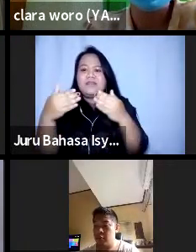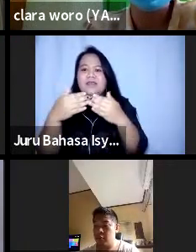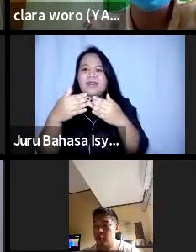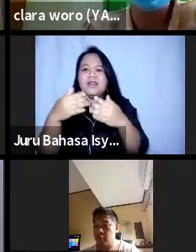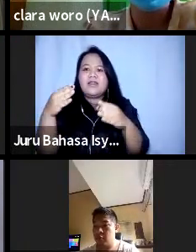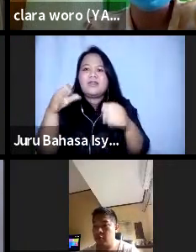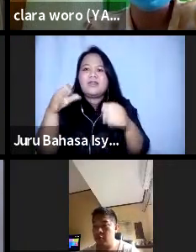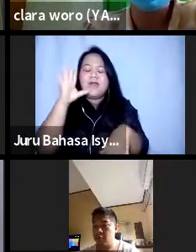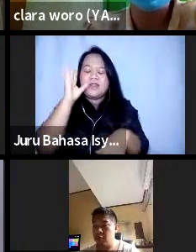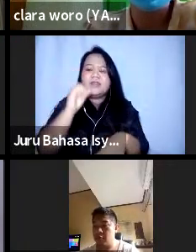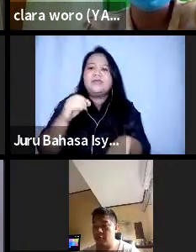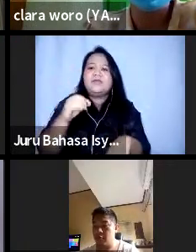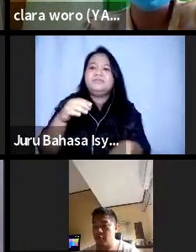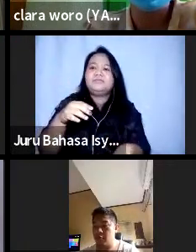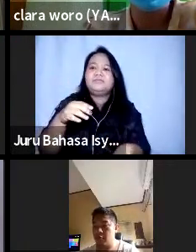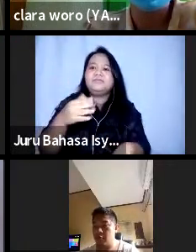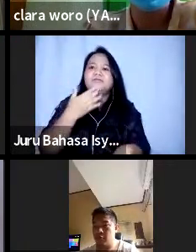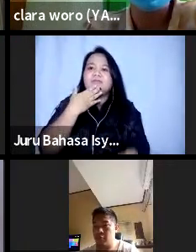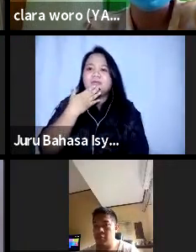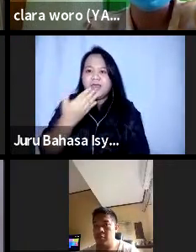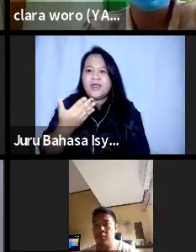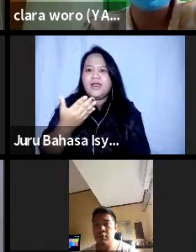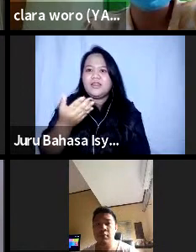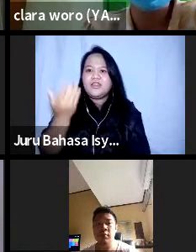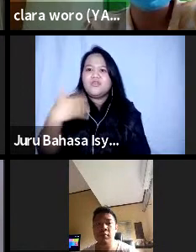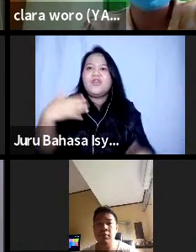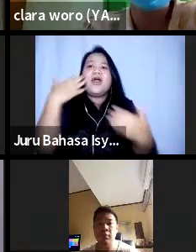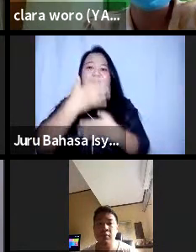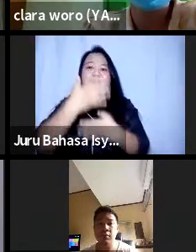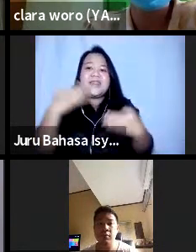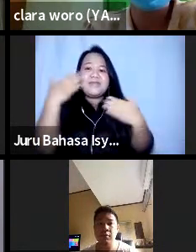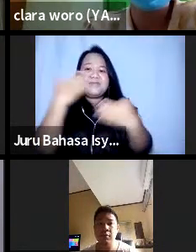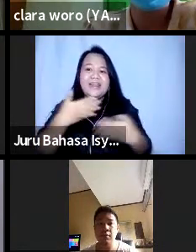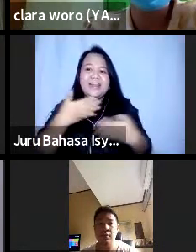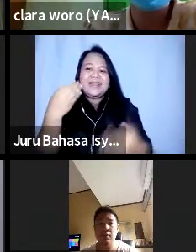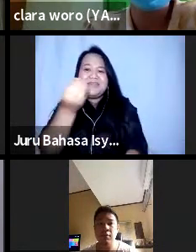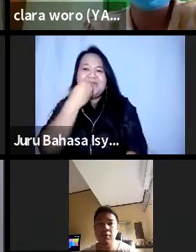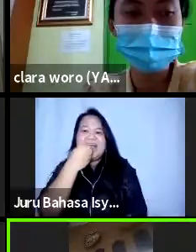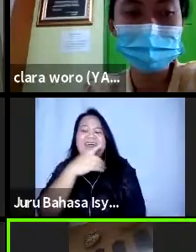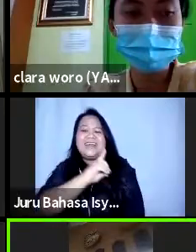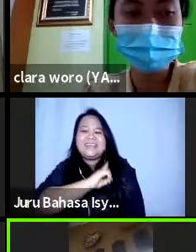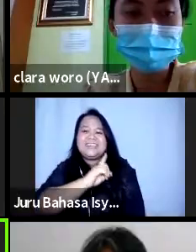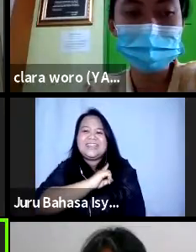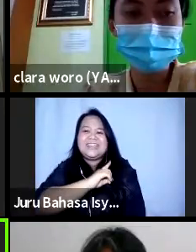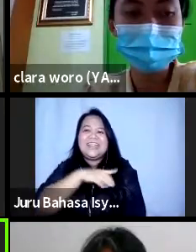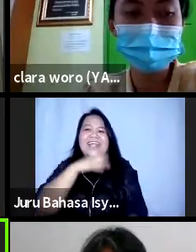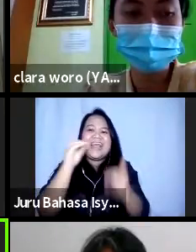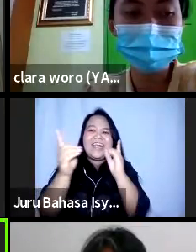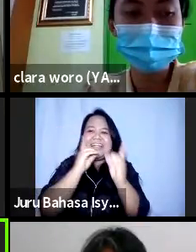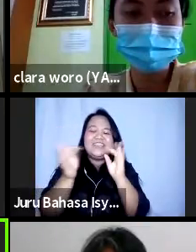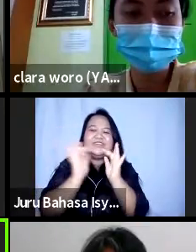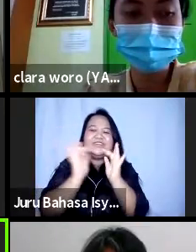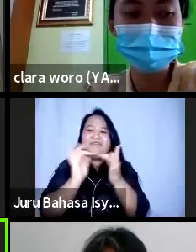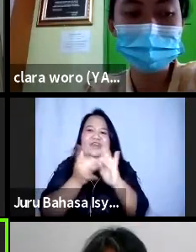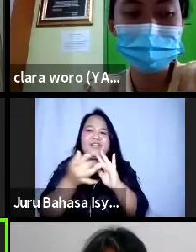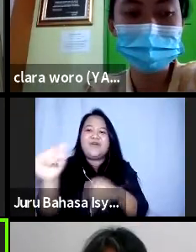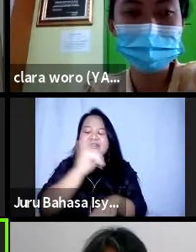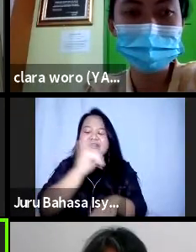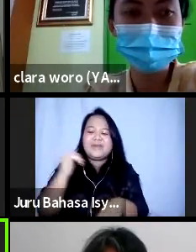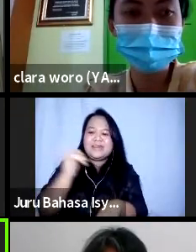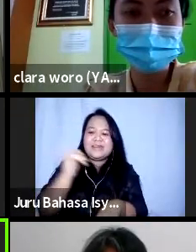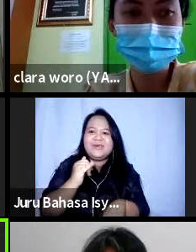terima kasih sudah menikmati hidangan milik Anda sendiri dalam diskusi virtual kita bersama